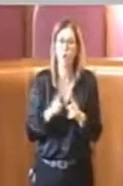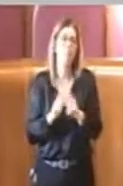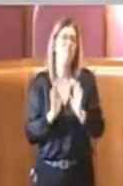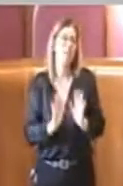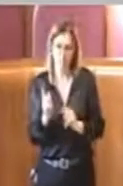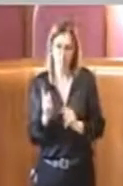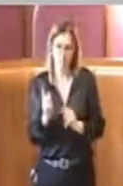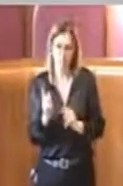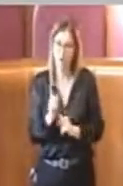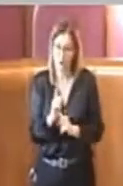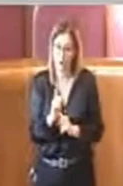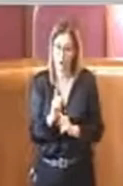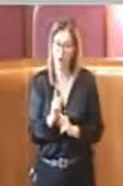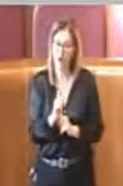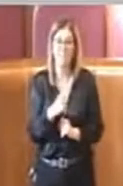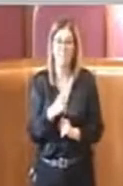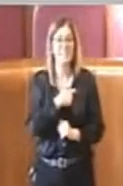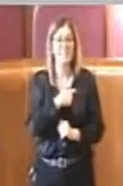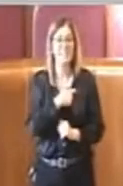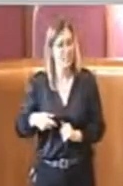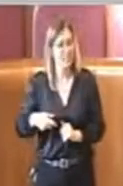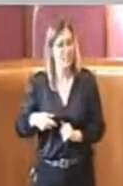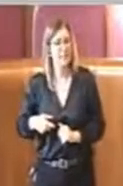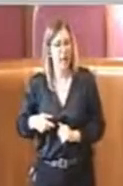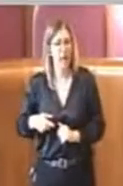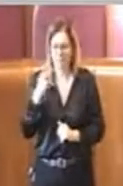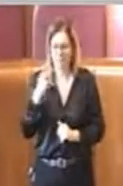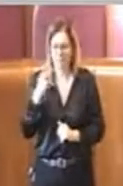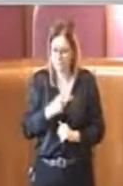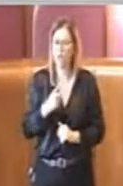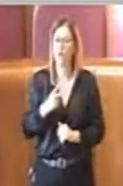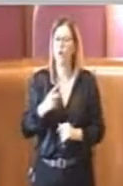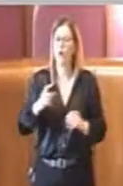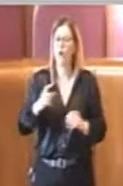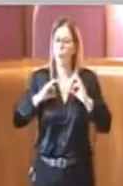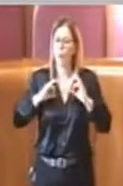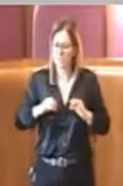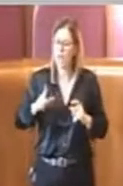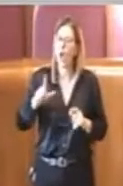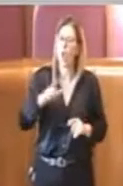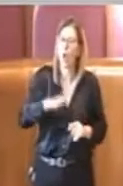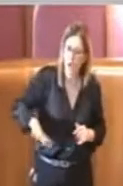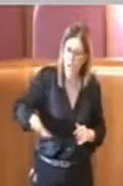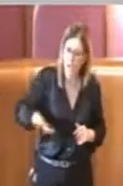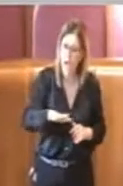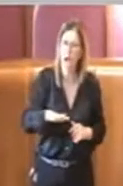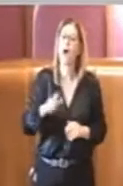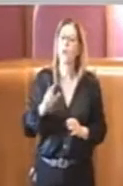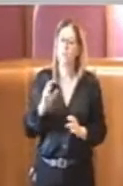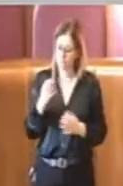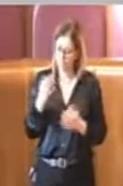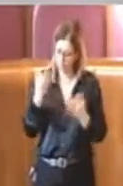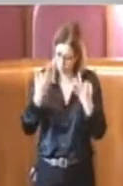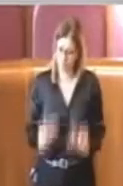La Sindaca ha fortemente voluto un gruppo di polizia locale che si occupasse del